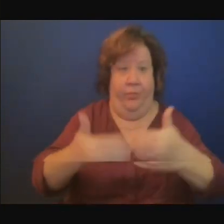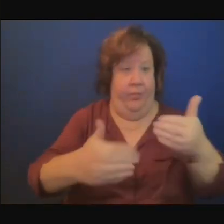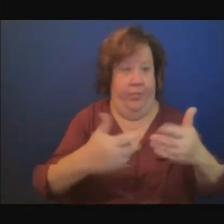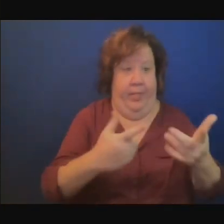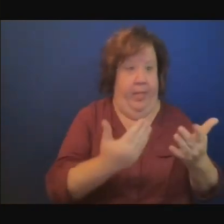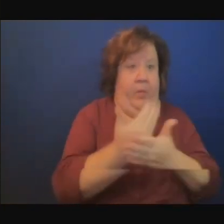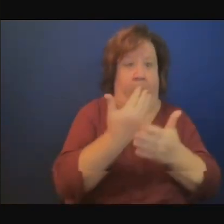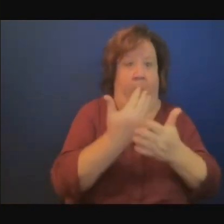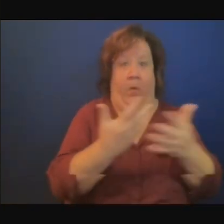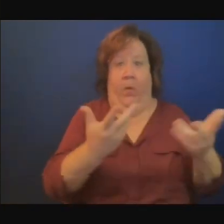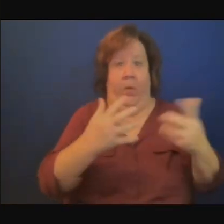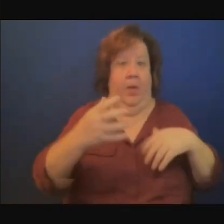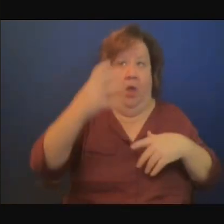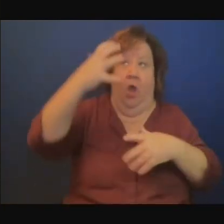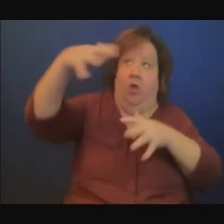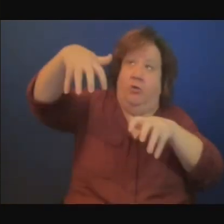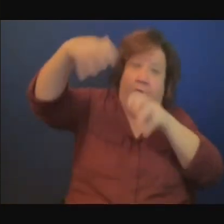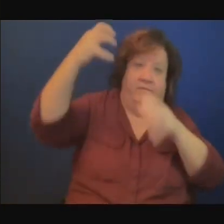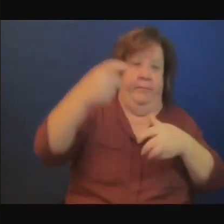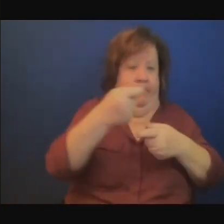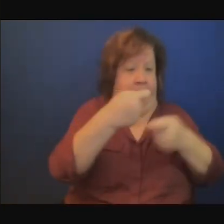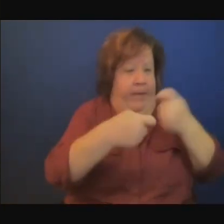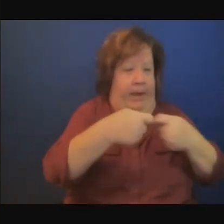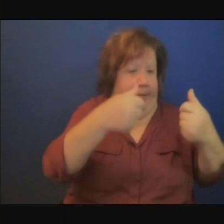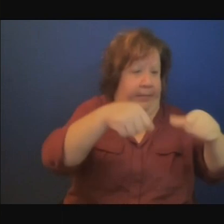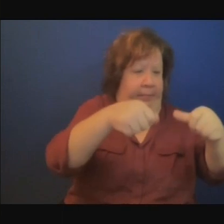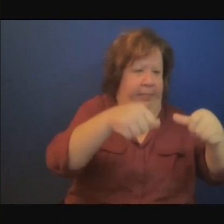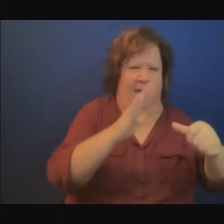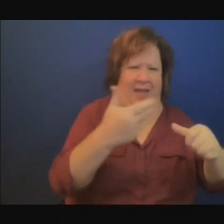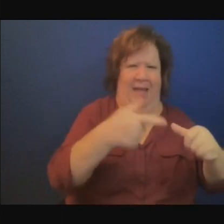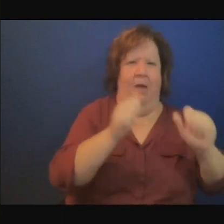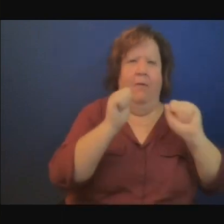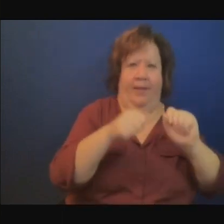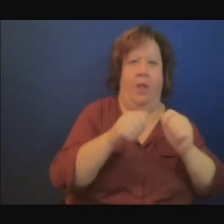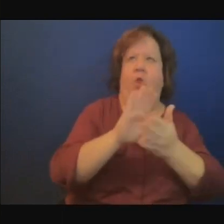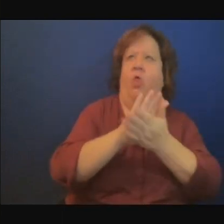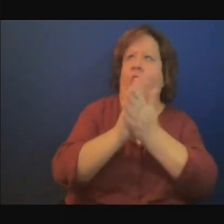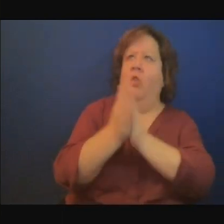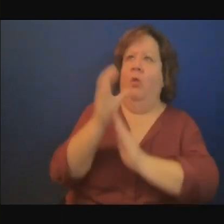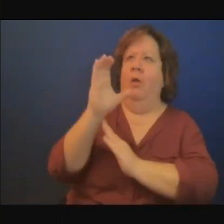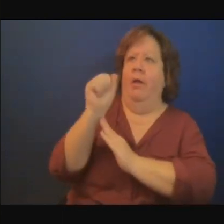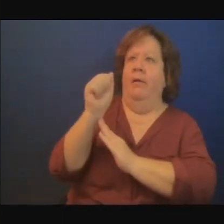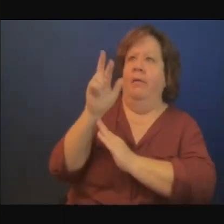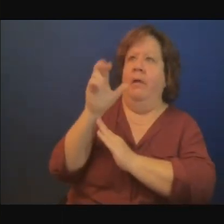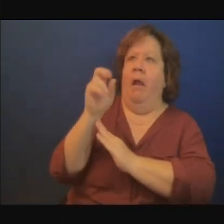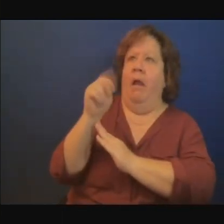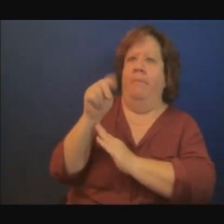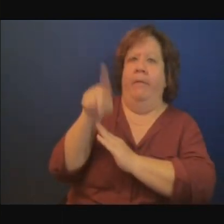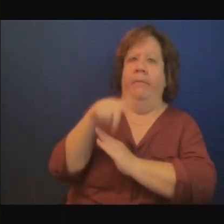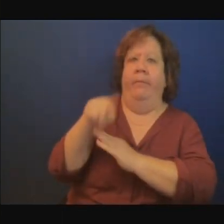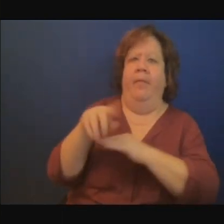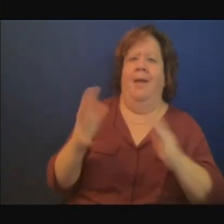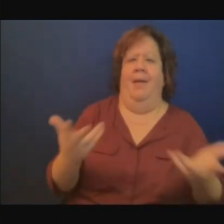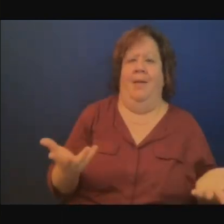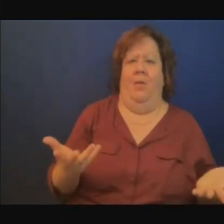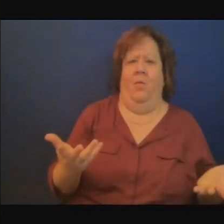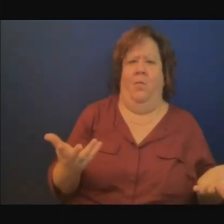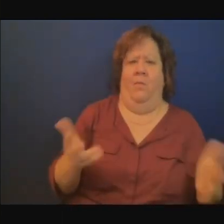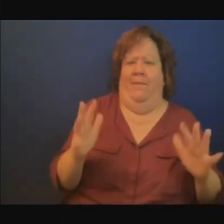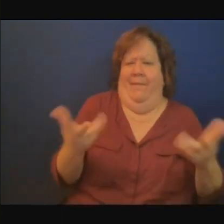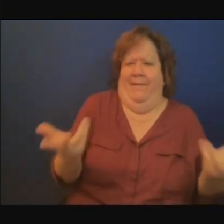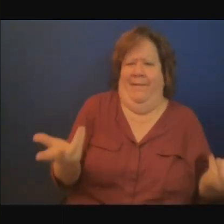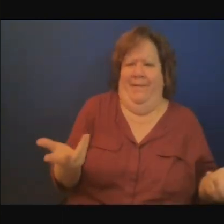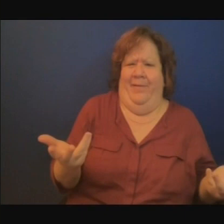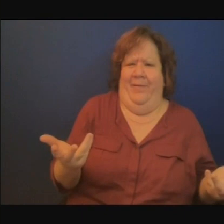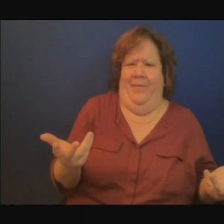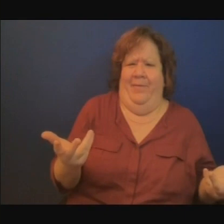à l'énergie comment est-ce qu'on peut parler de transition énergétique dans nos pays donc vraiment il faut cette réflexion autonome sur la base de